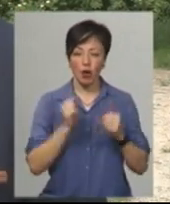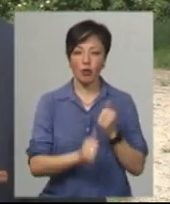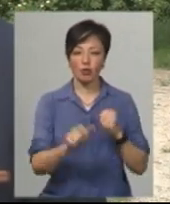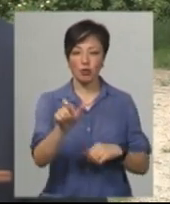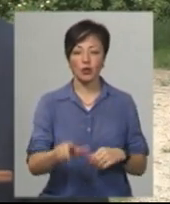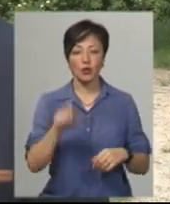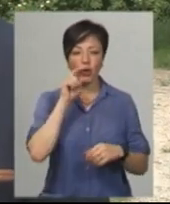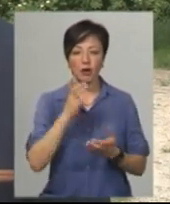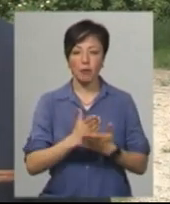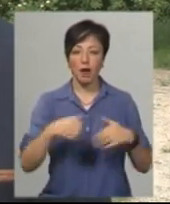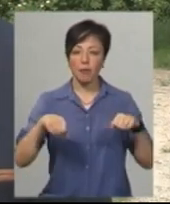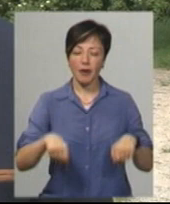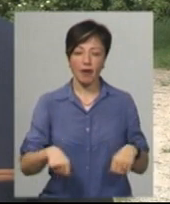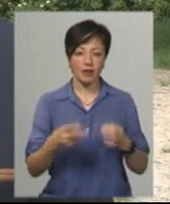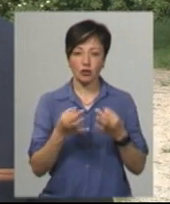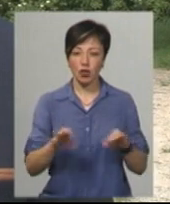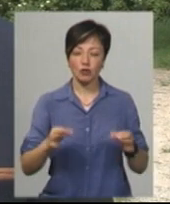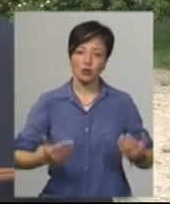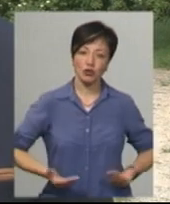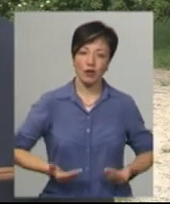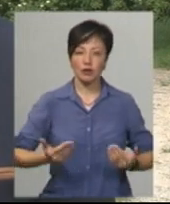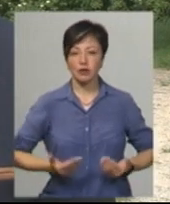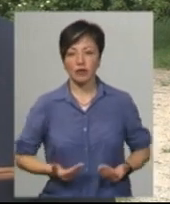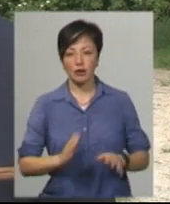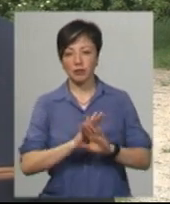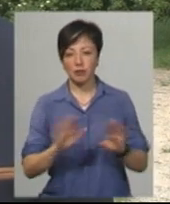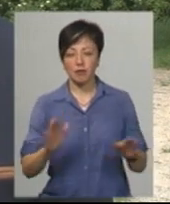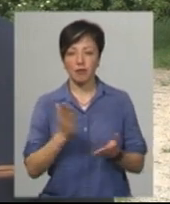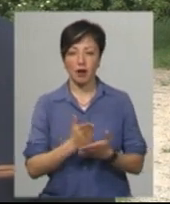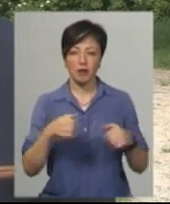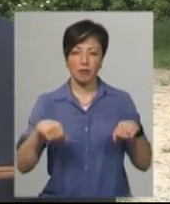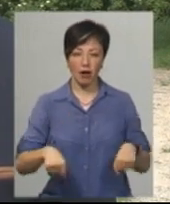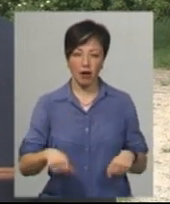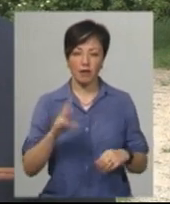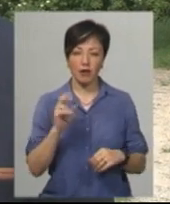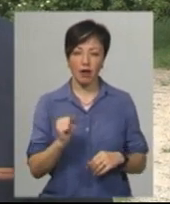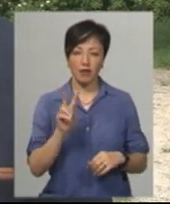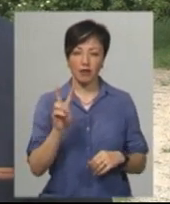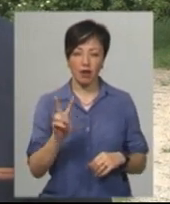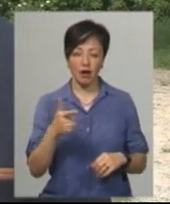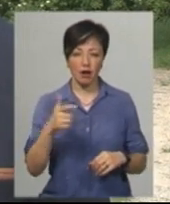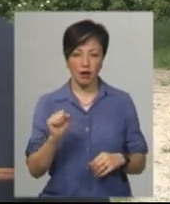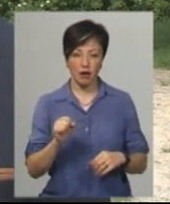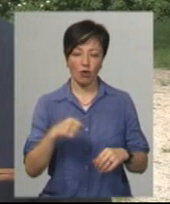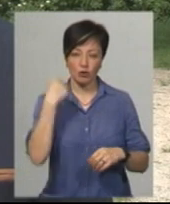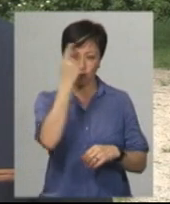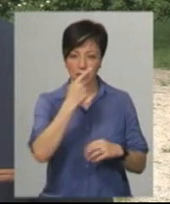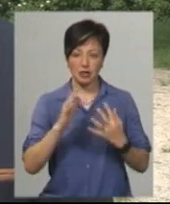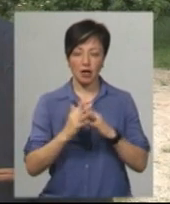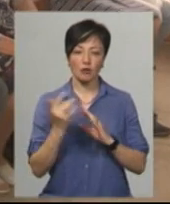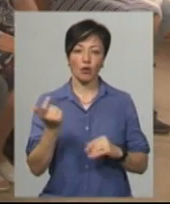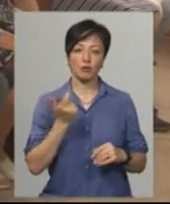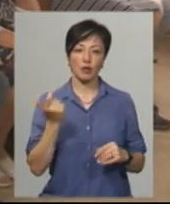громадянин України має право, незалежно, чи він проживає, чи не проживає, він має право на 2 гектари для ведення особистоселенського